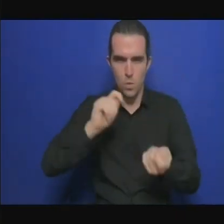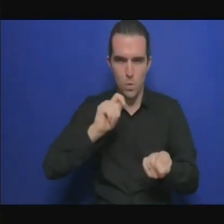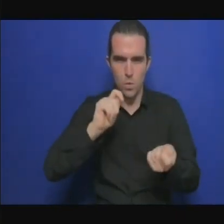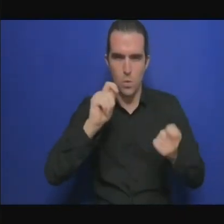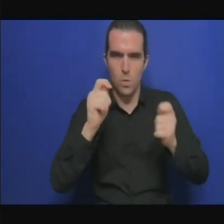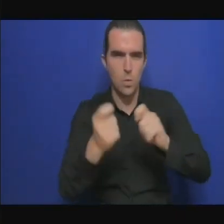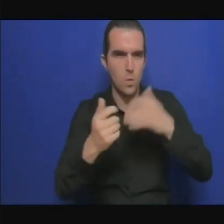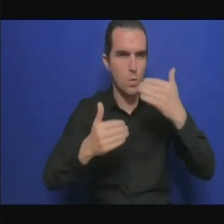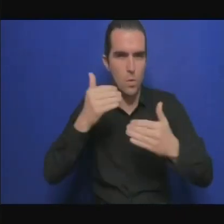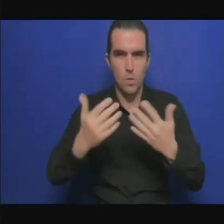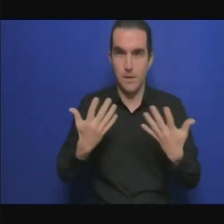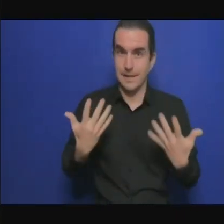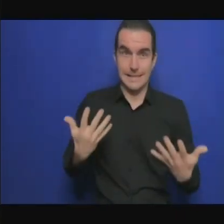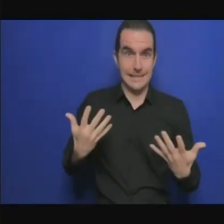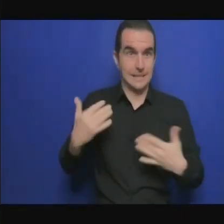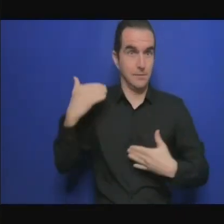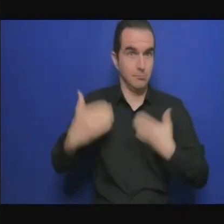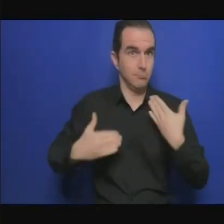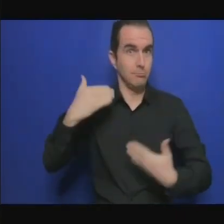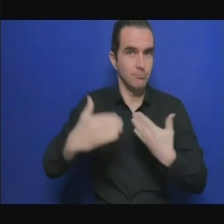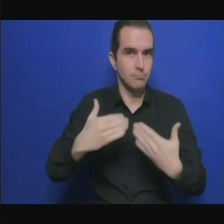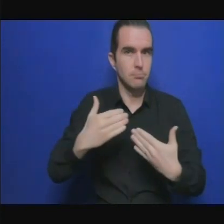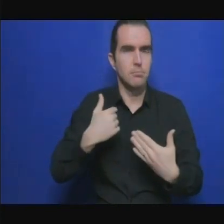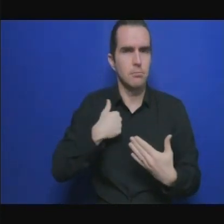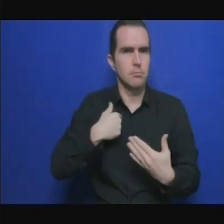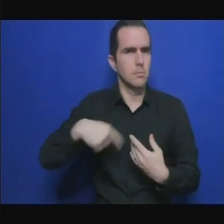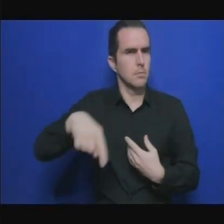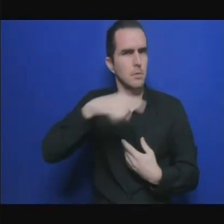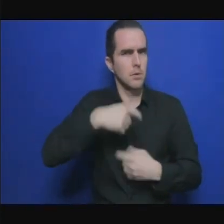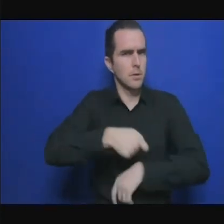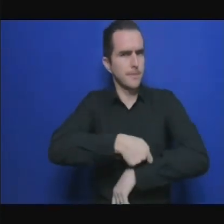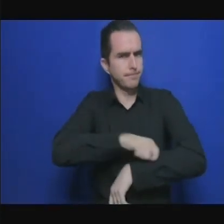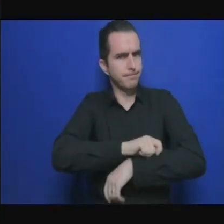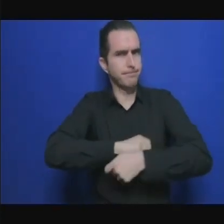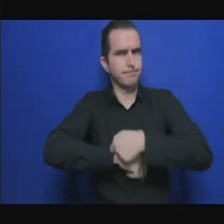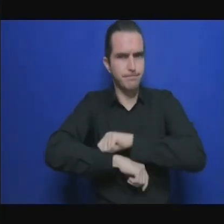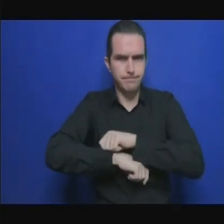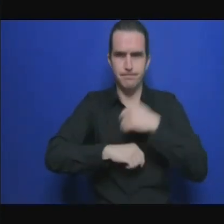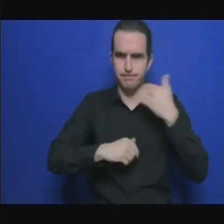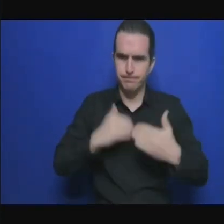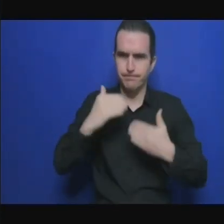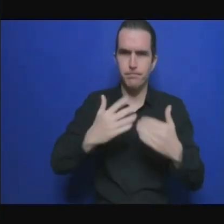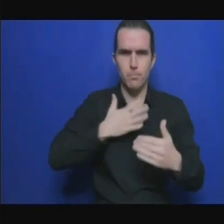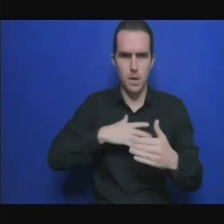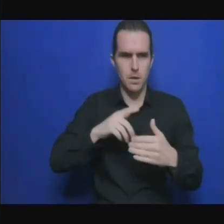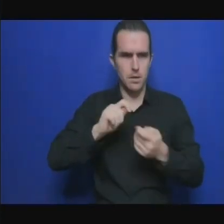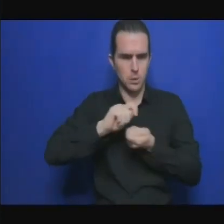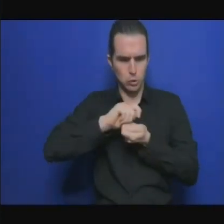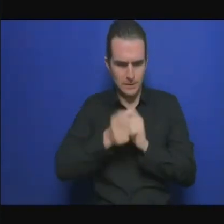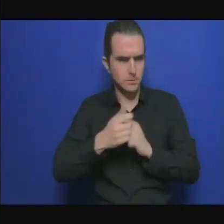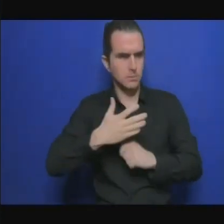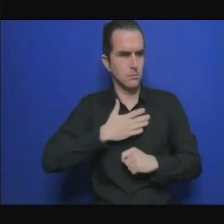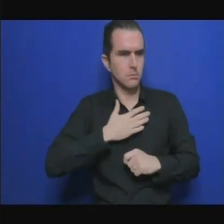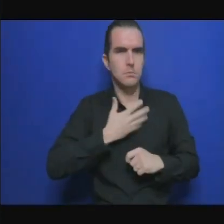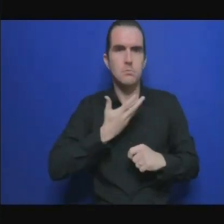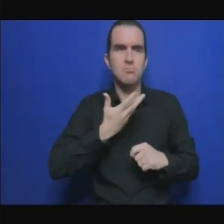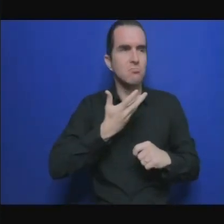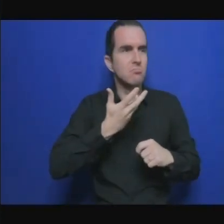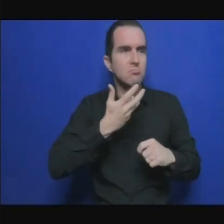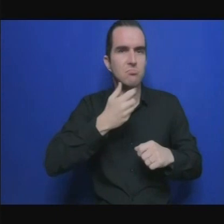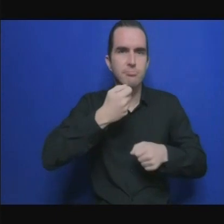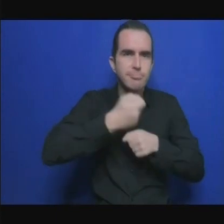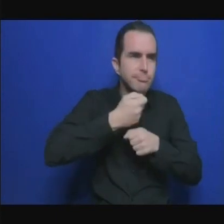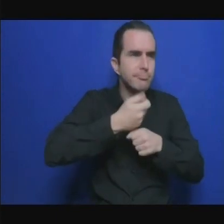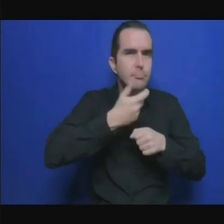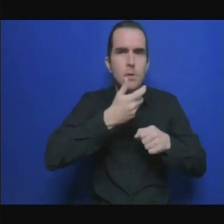'espoir dans tout ça. Un autre message qui est important, c'est que la